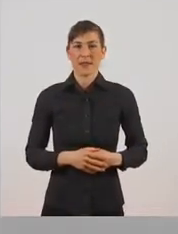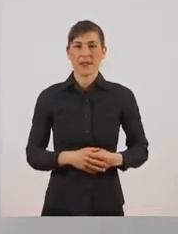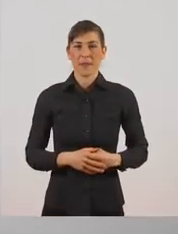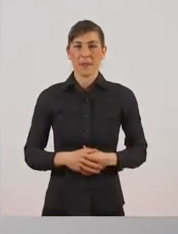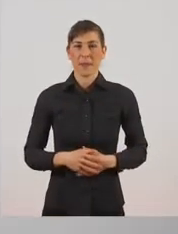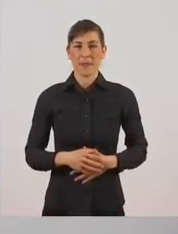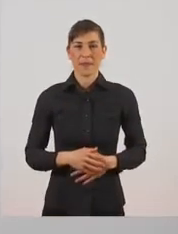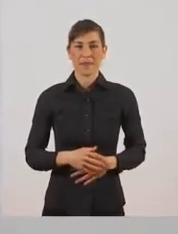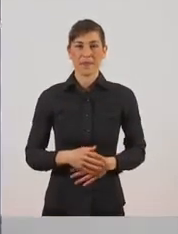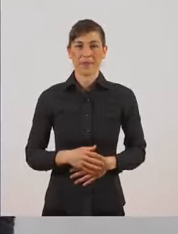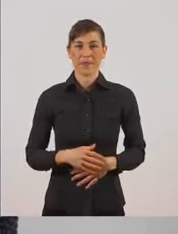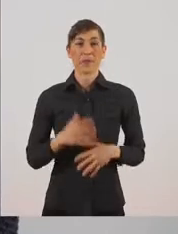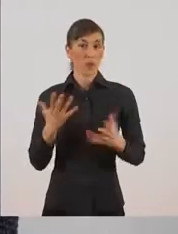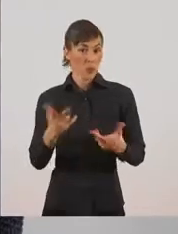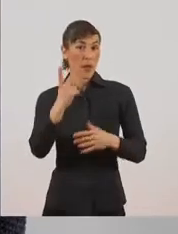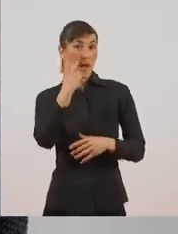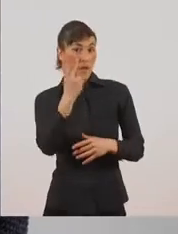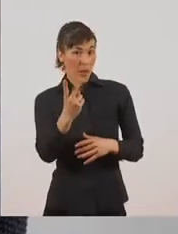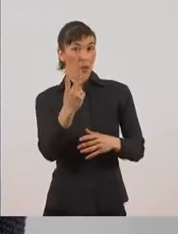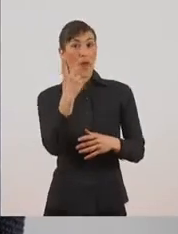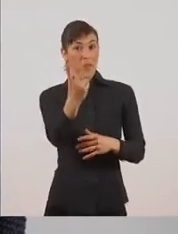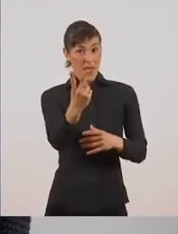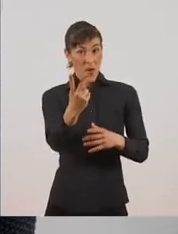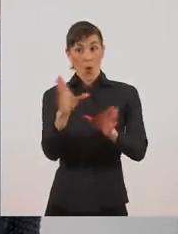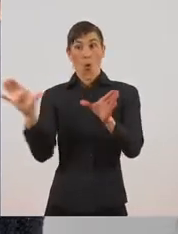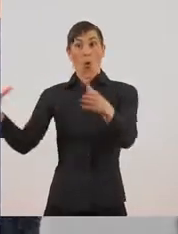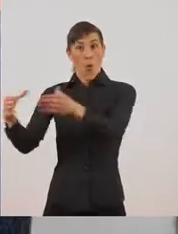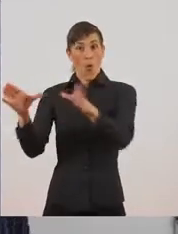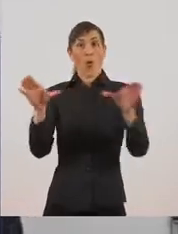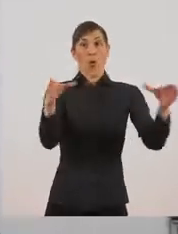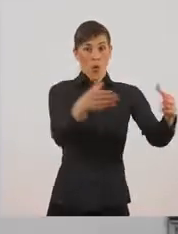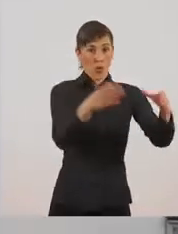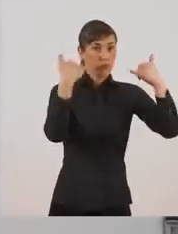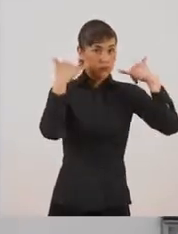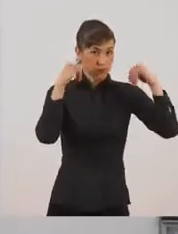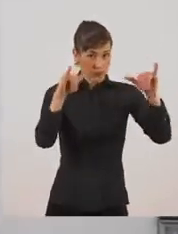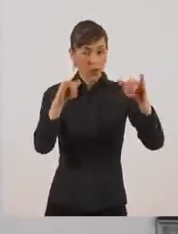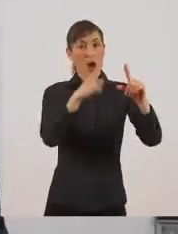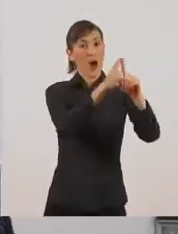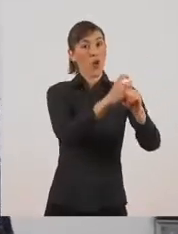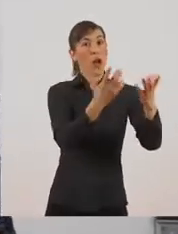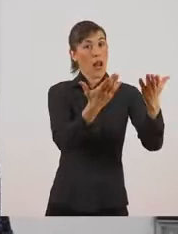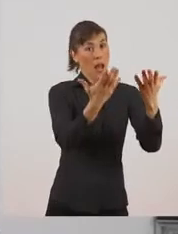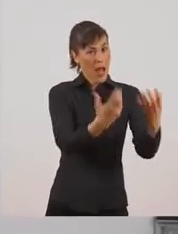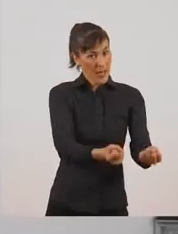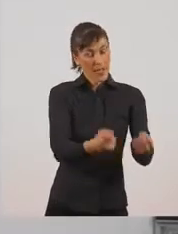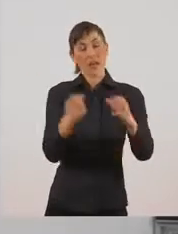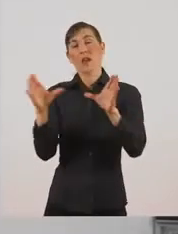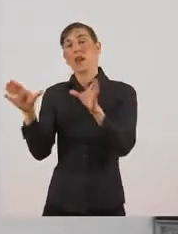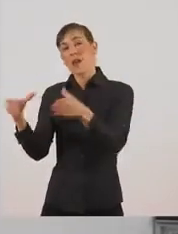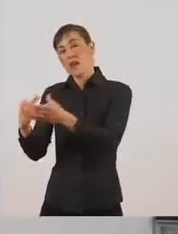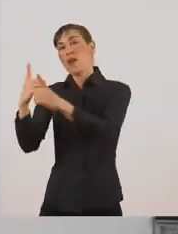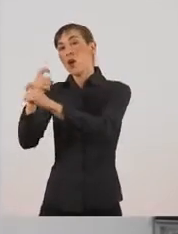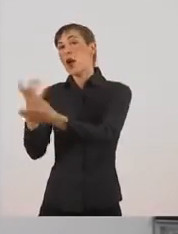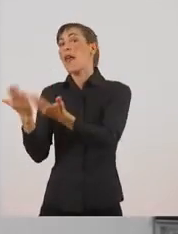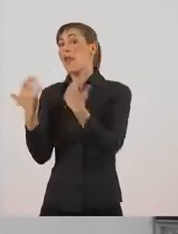Έτσι έχουμε τις δύο μας κατηγορίες, τα σπονδυλωτά και τα σπονδυλα, τα οποία όπως είπα και πριν επειδή είναι πάρα πολλά